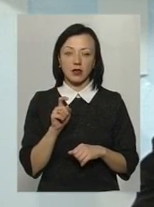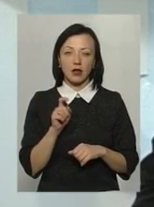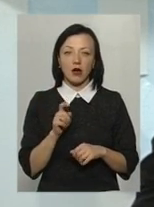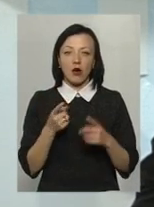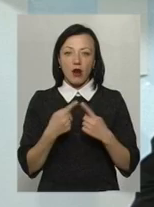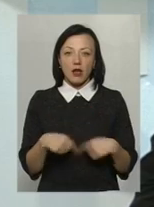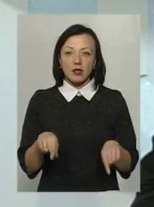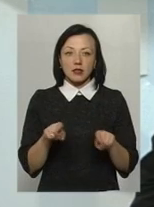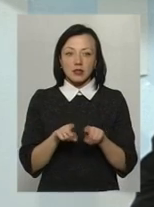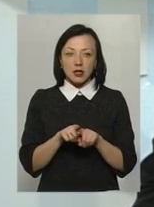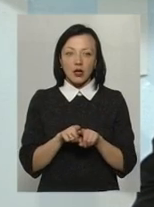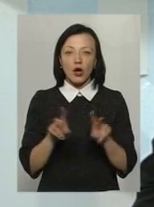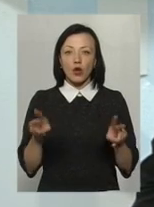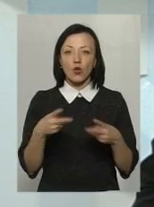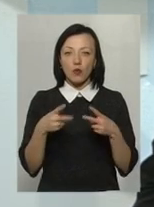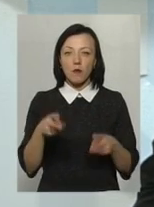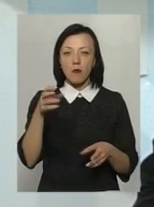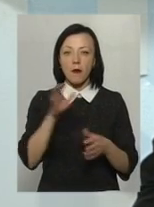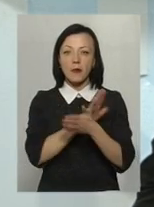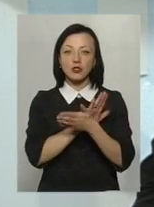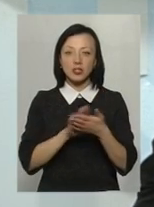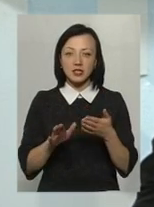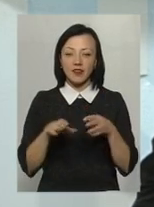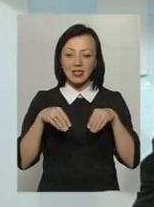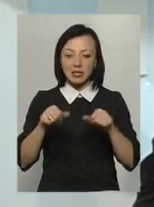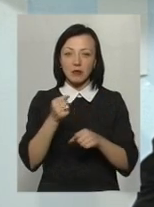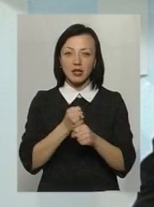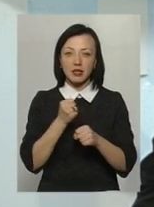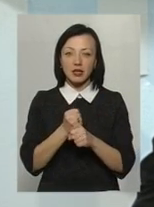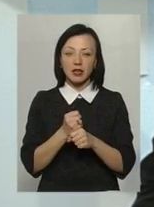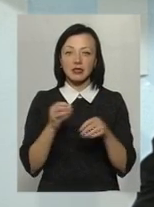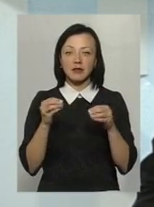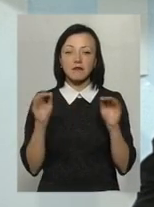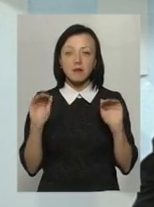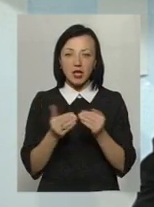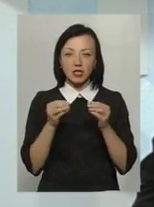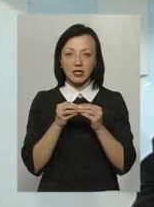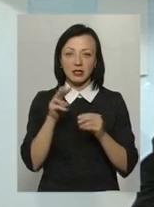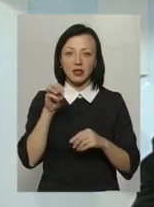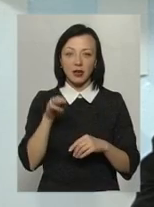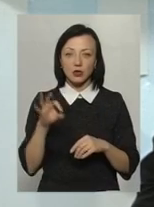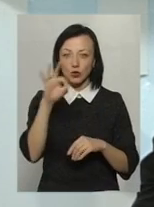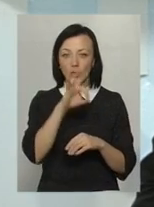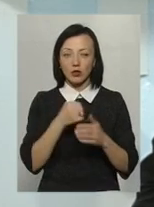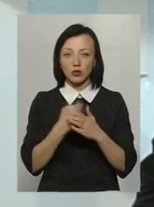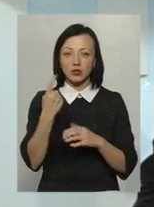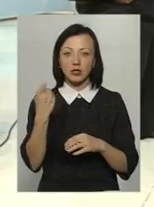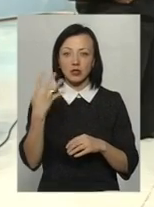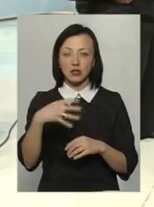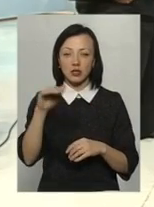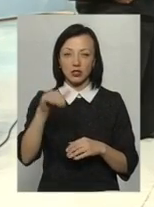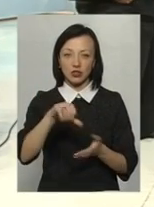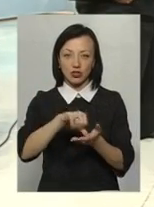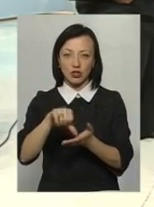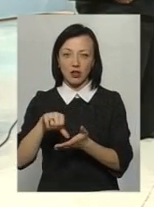організація куба органічного землєдєлі змог там, ну, менше, чем за десять лет з нуля до 140 тисяч членів